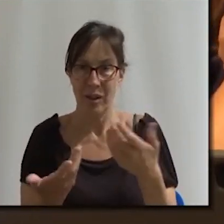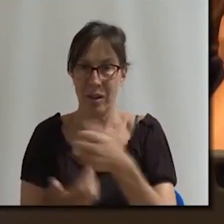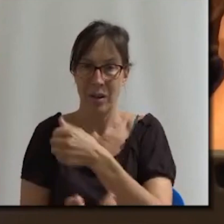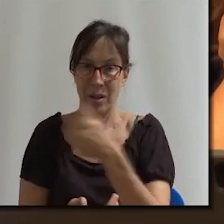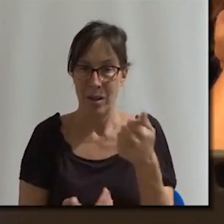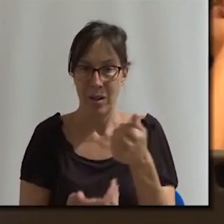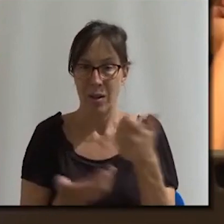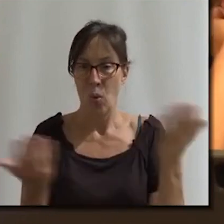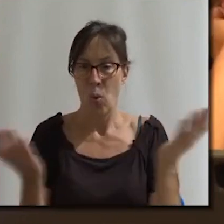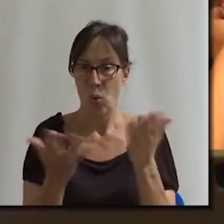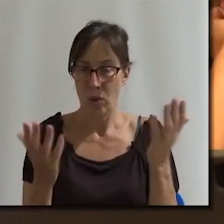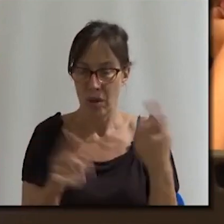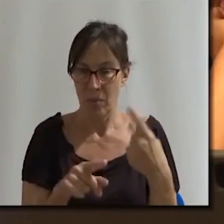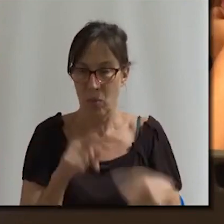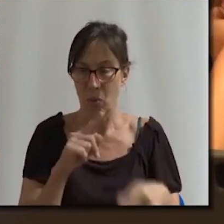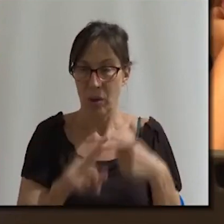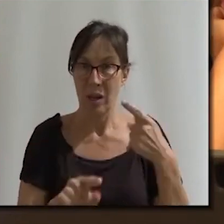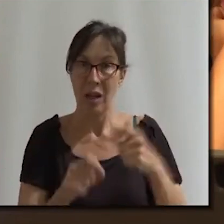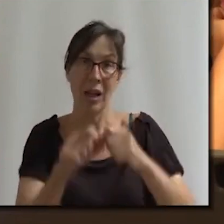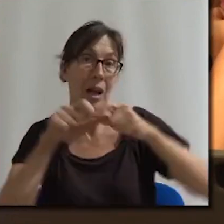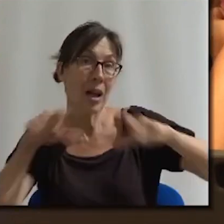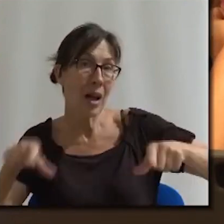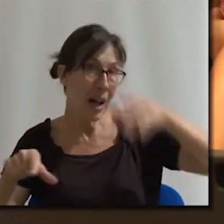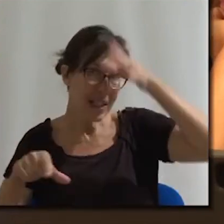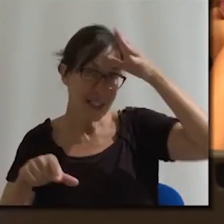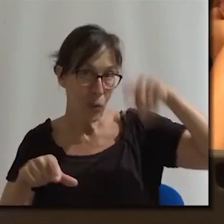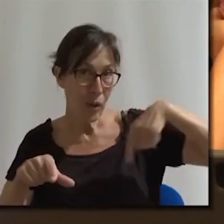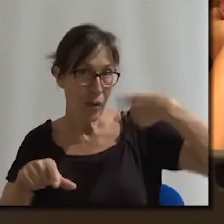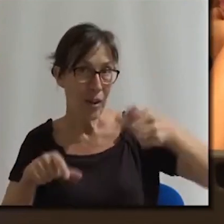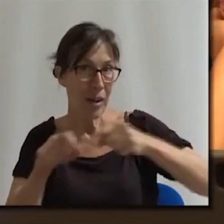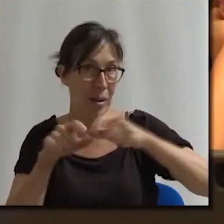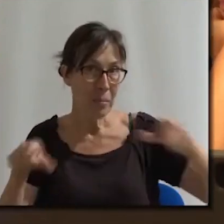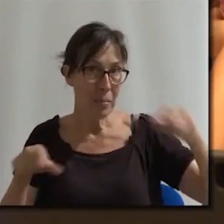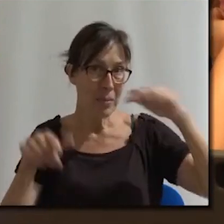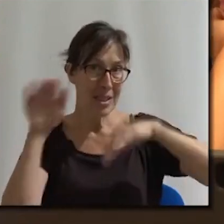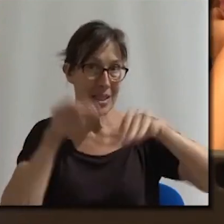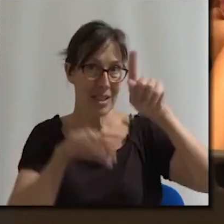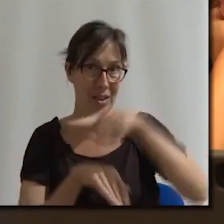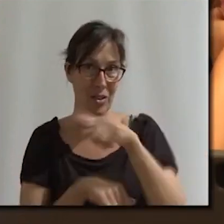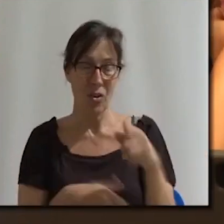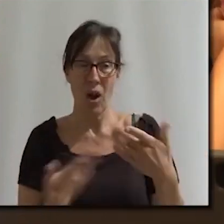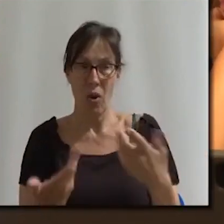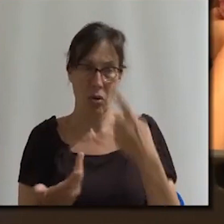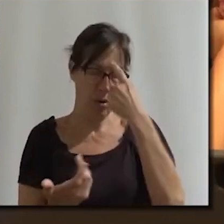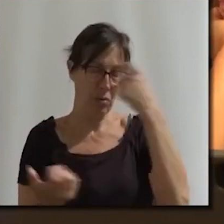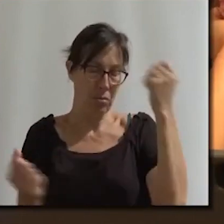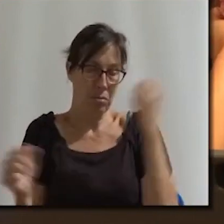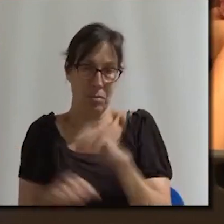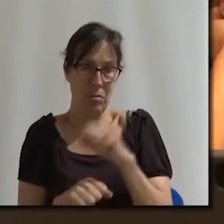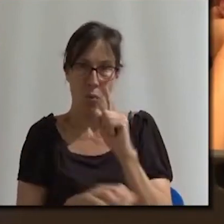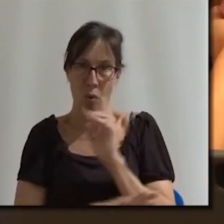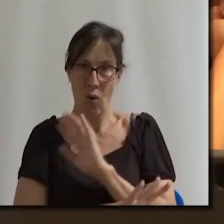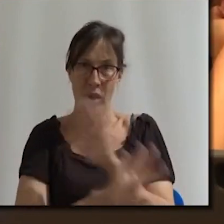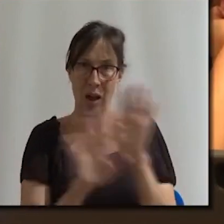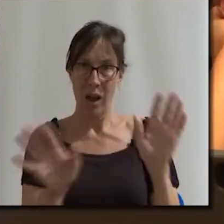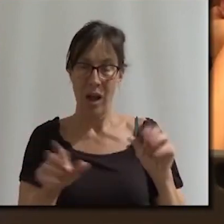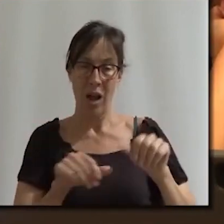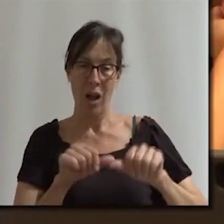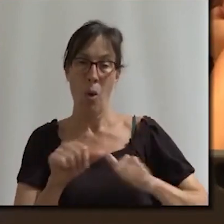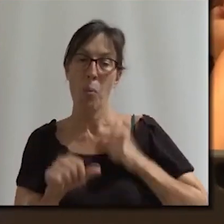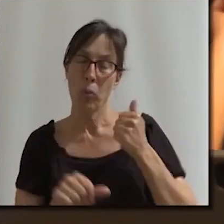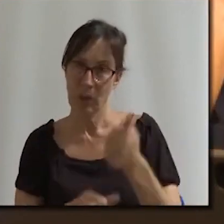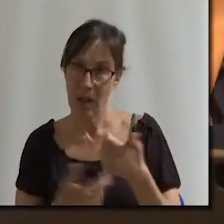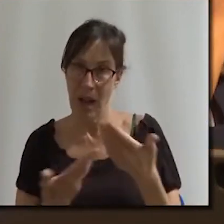urgents per poder disposar de piscines l'estiu que ve. Per tant, crec fermament en l'oportunitat de